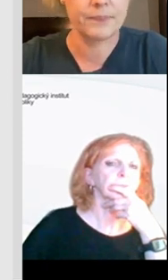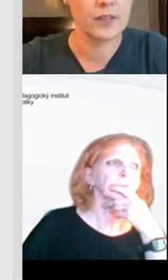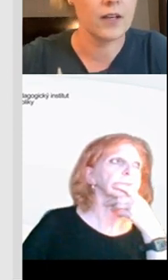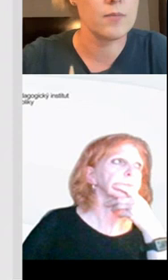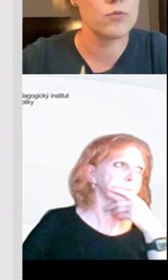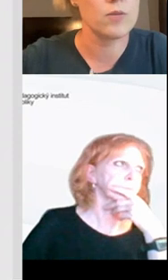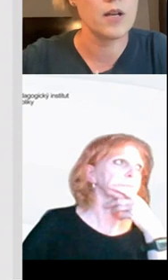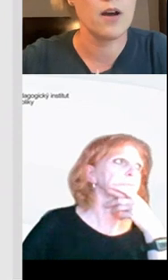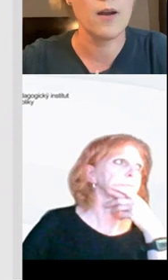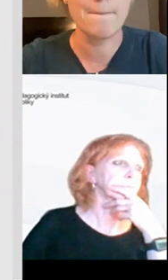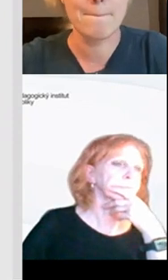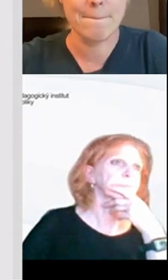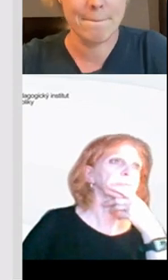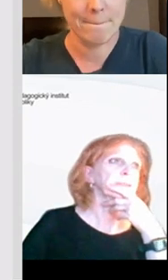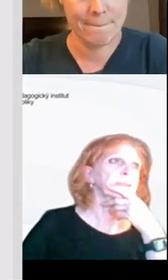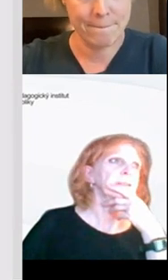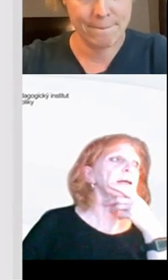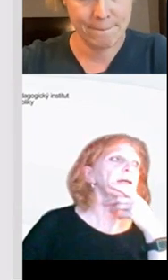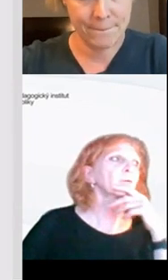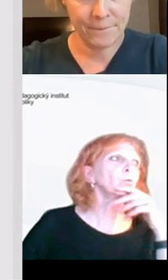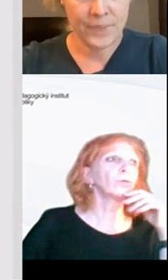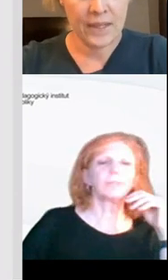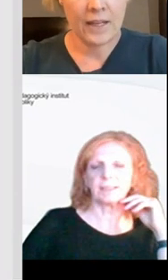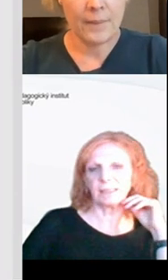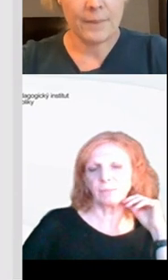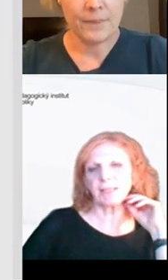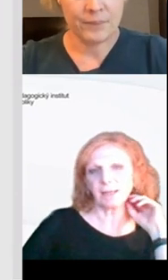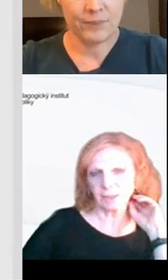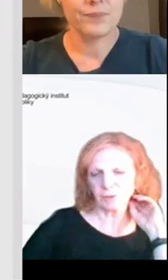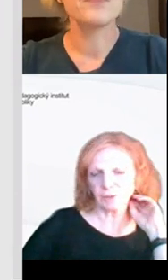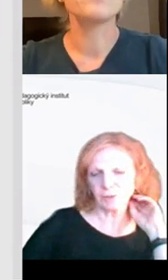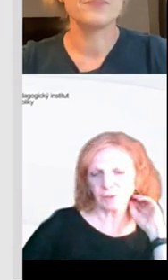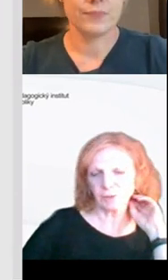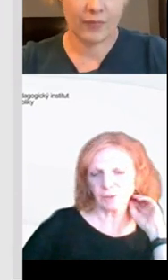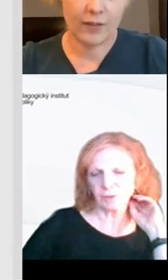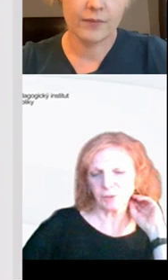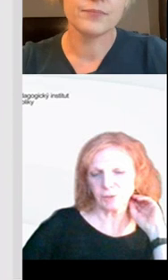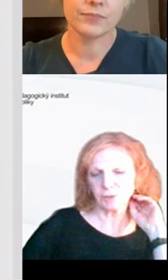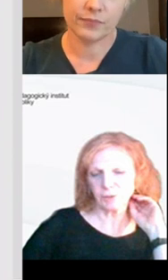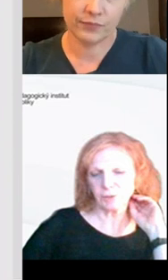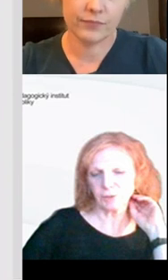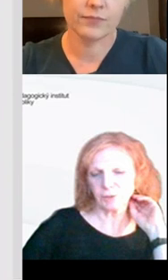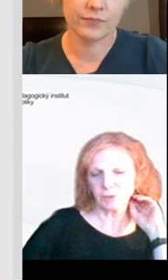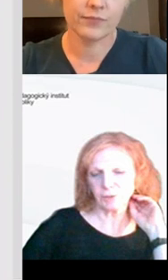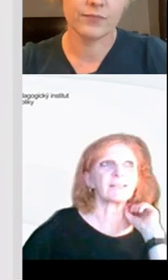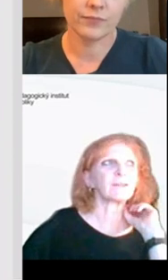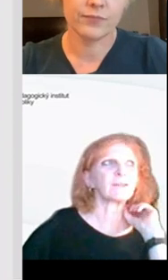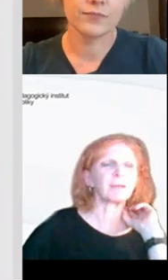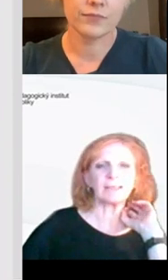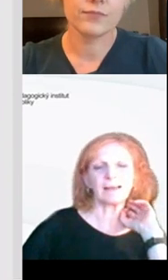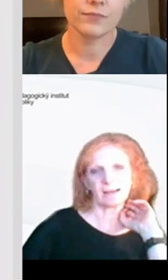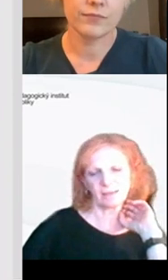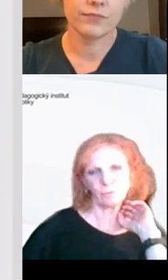osahal. Tak, můžeme dál. Tak a ruku v ruce s tím, že žák začíná vůžívat digitální technologie, je také